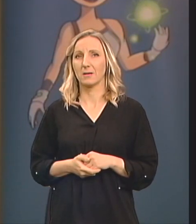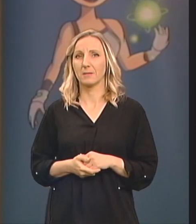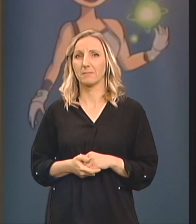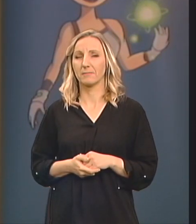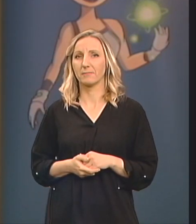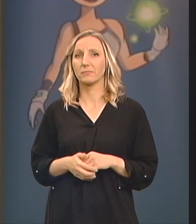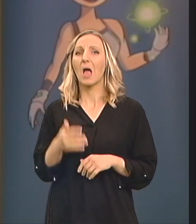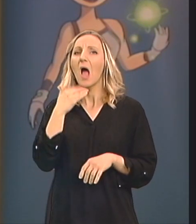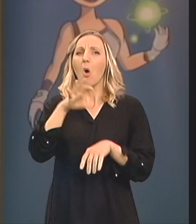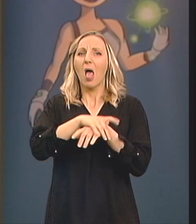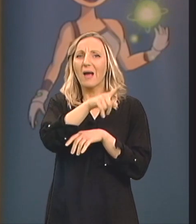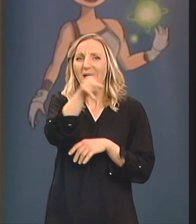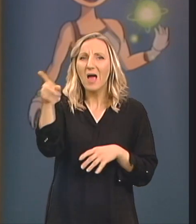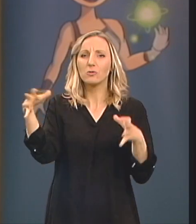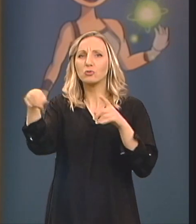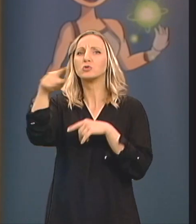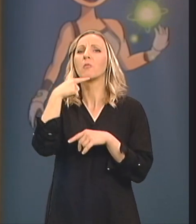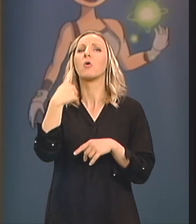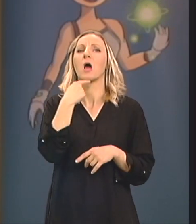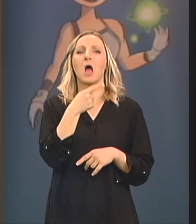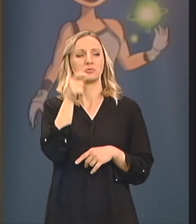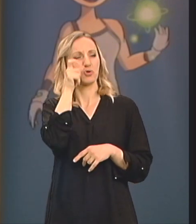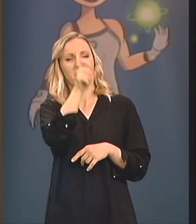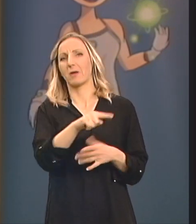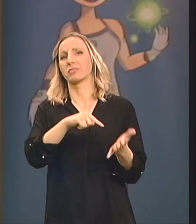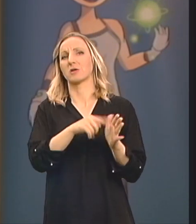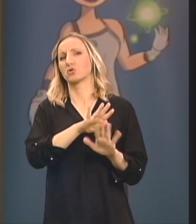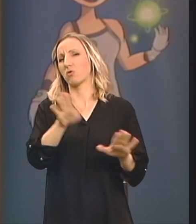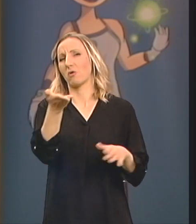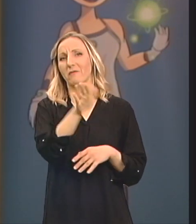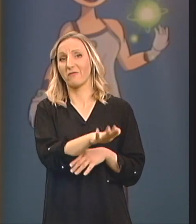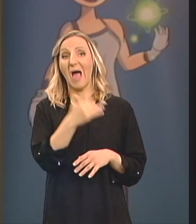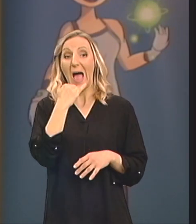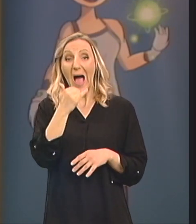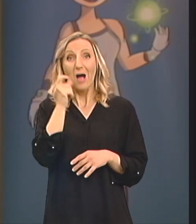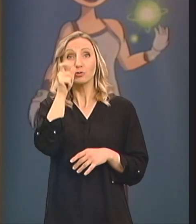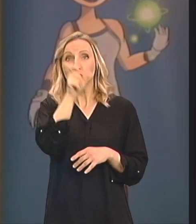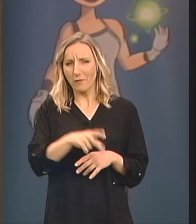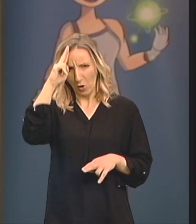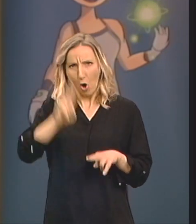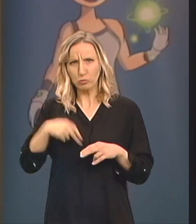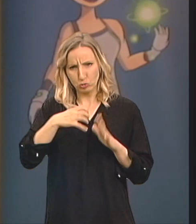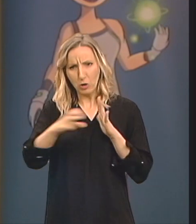I ljekari i cijelo društvo mogu na čovjeka da stavljaju tačku Dok god on sebi nacrta zarez nije kraj